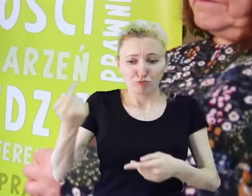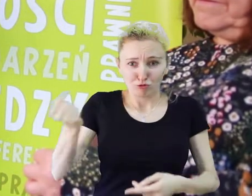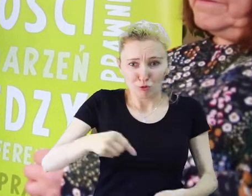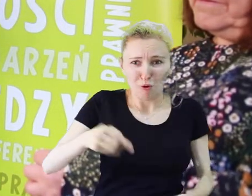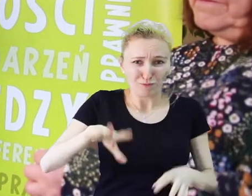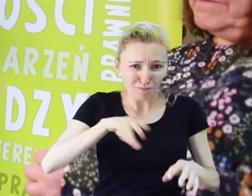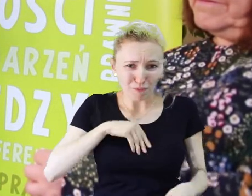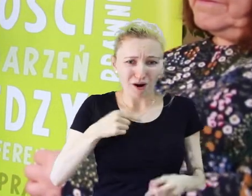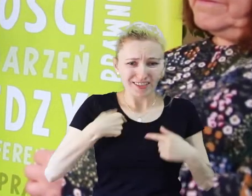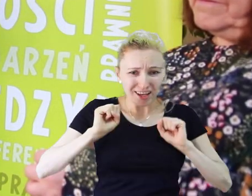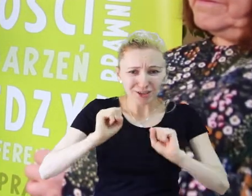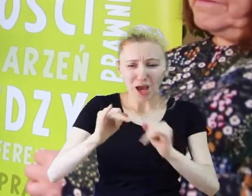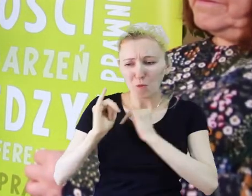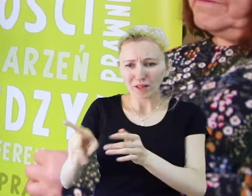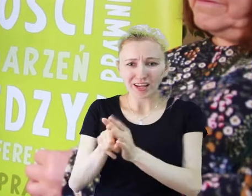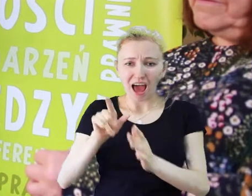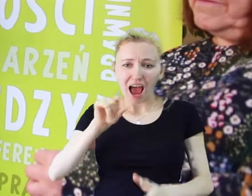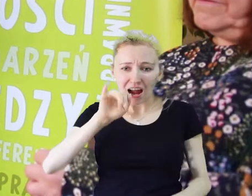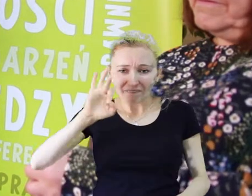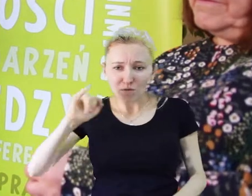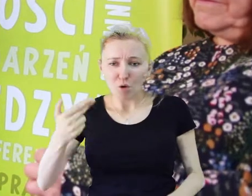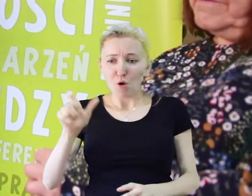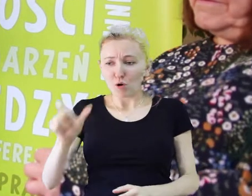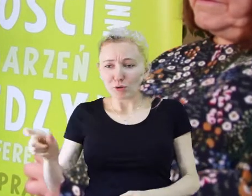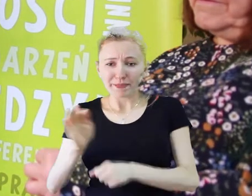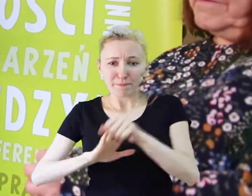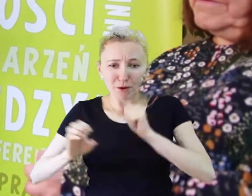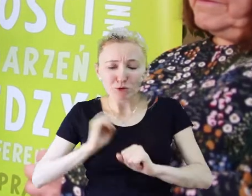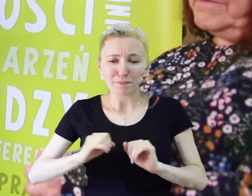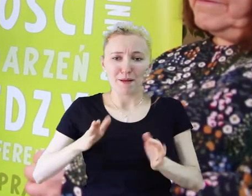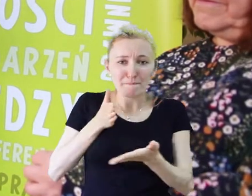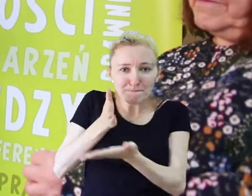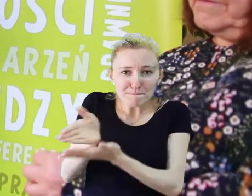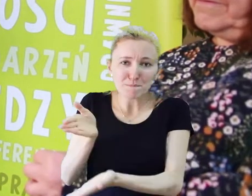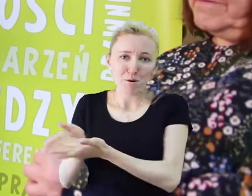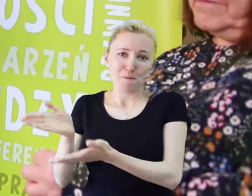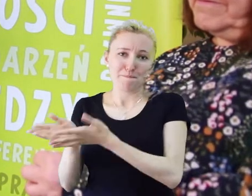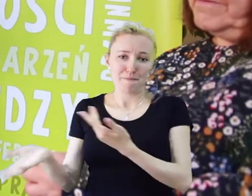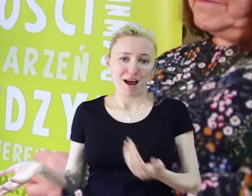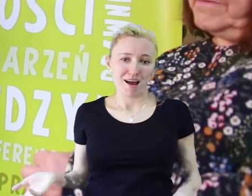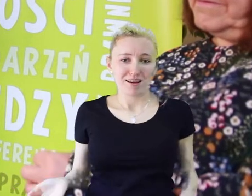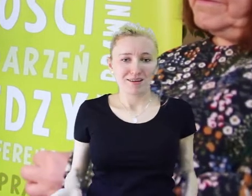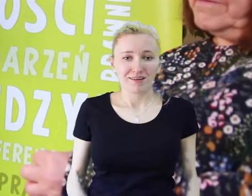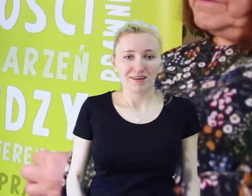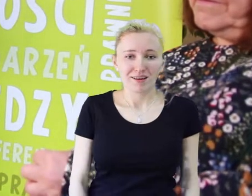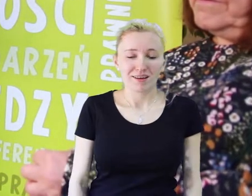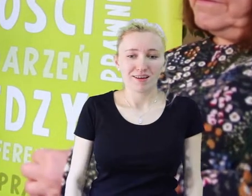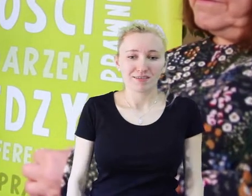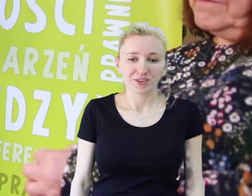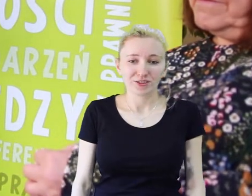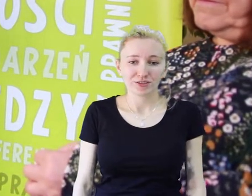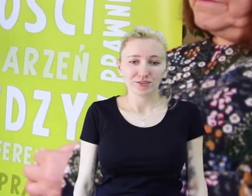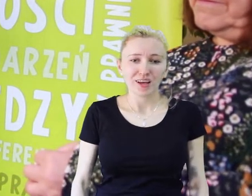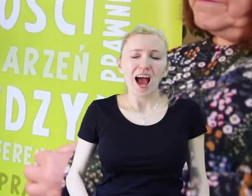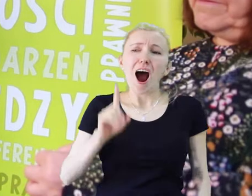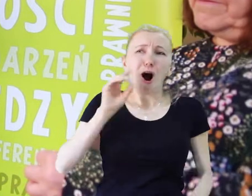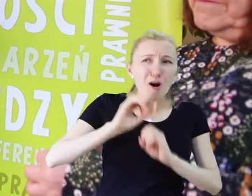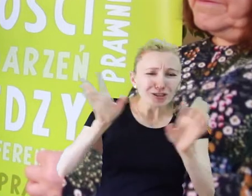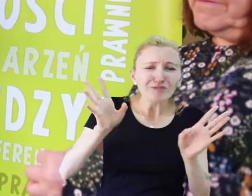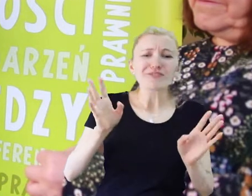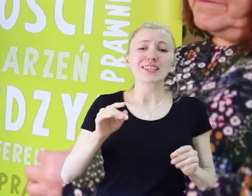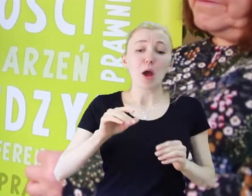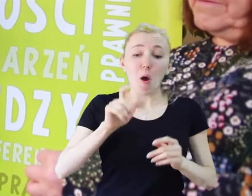cieszę i bardzo się cieszę z tego, że mogę dalej przychodzić i działać na Rzecz Lubelskiego Forum i pomagać osobom niepełnosprawnym.